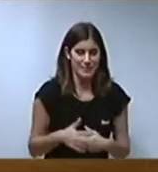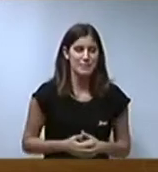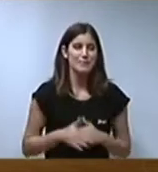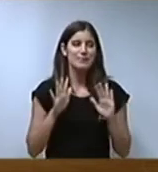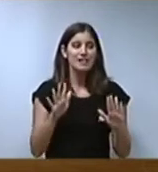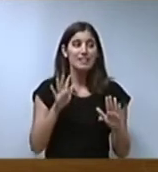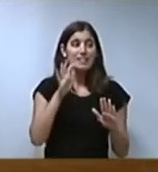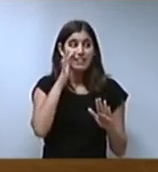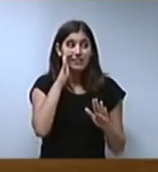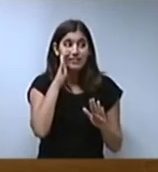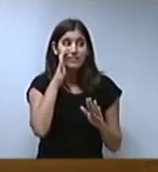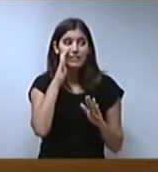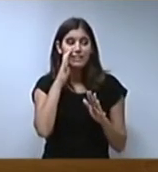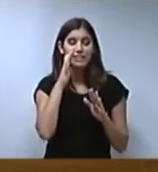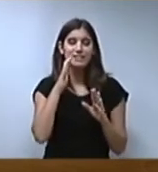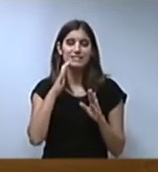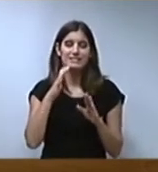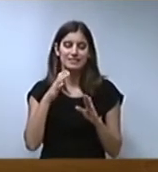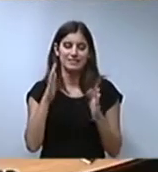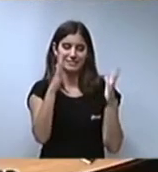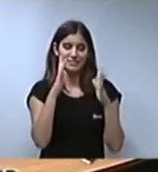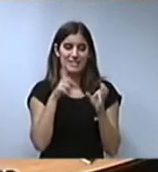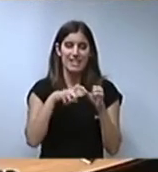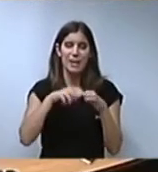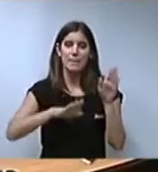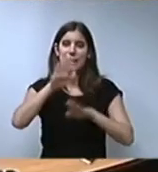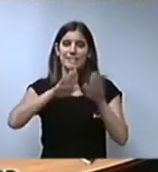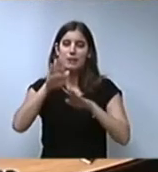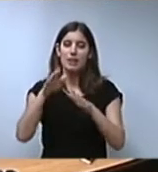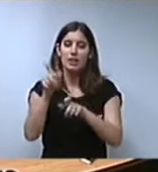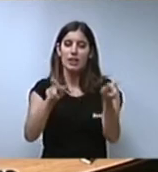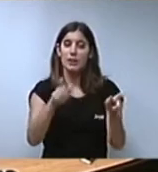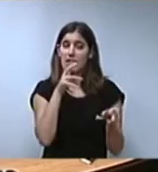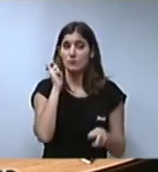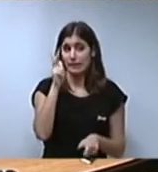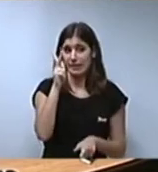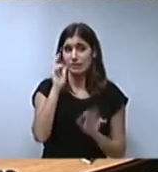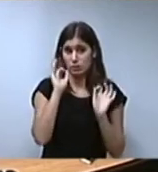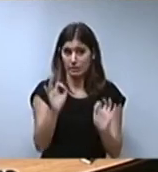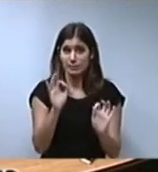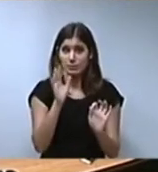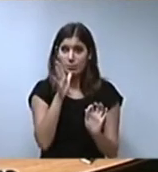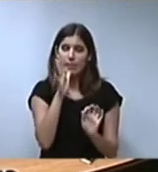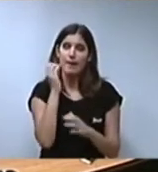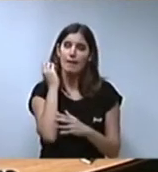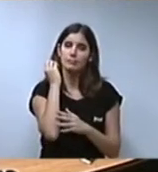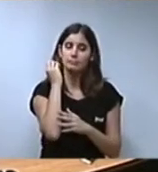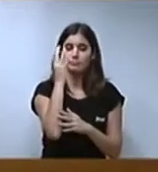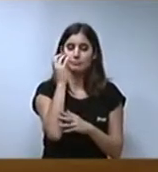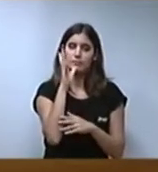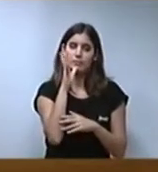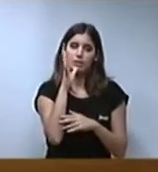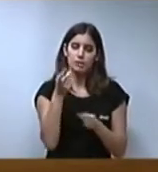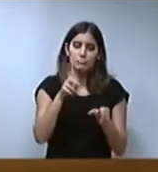La participació ciutadana s'entén com un dret a la ciutadania de tal d'intervindre en la definició i